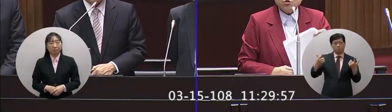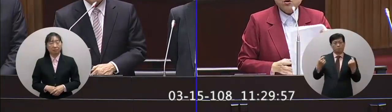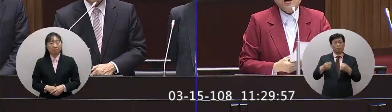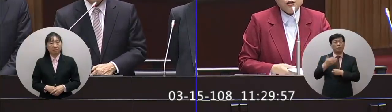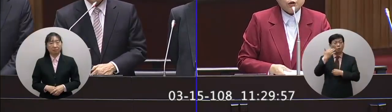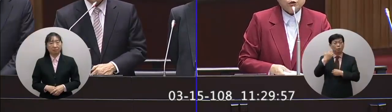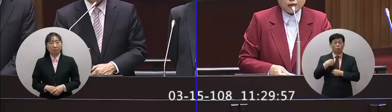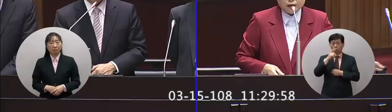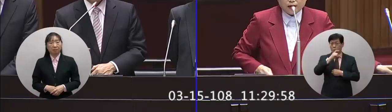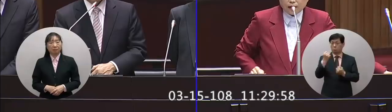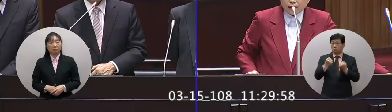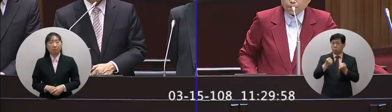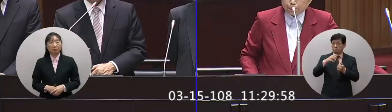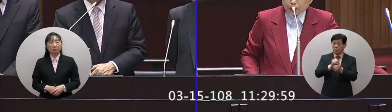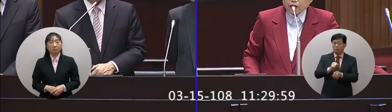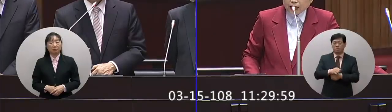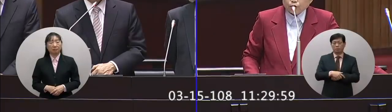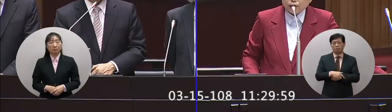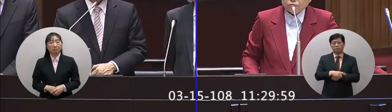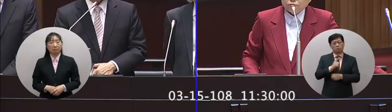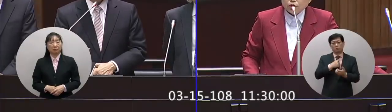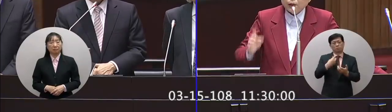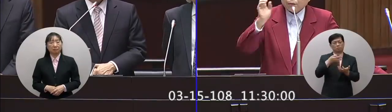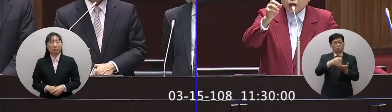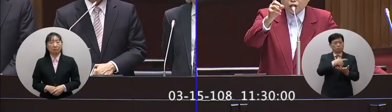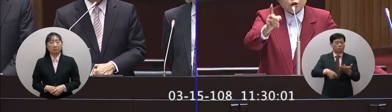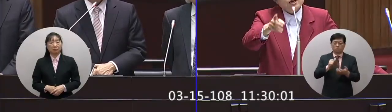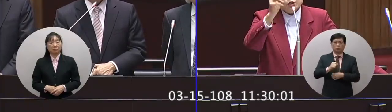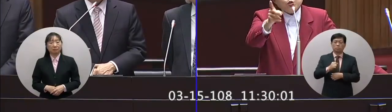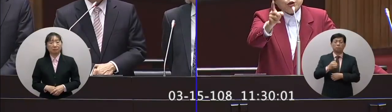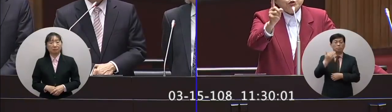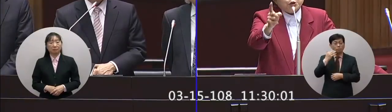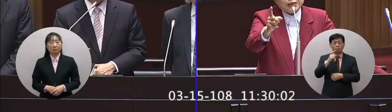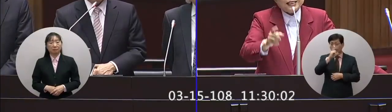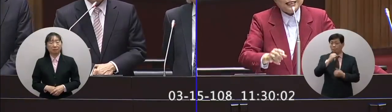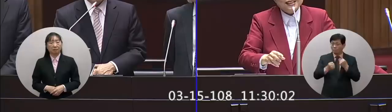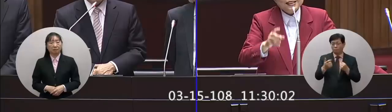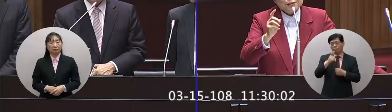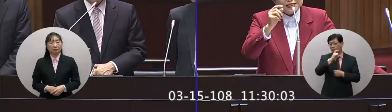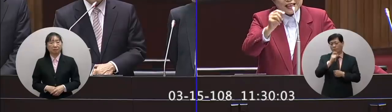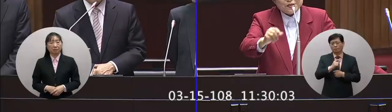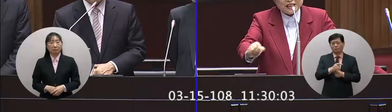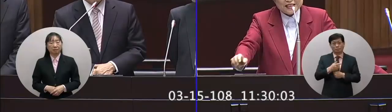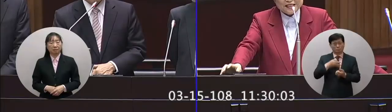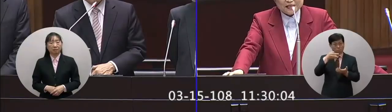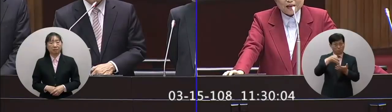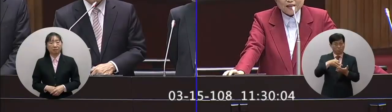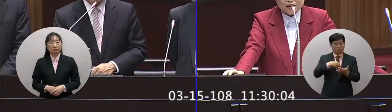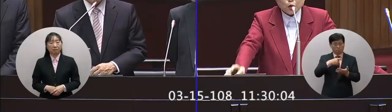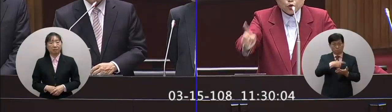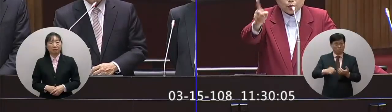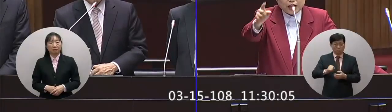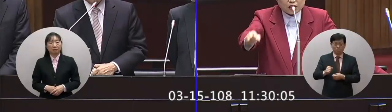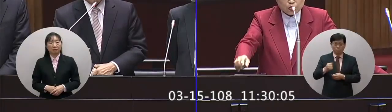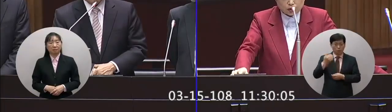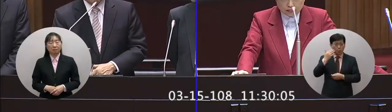明代如果喝酒者不得參選不是喝酒如果有酒駕者不得參選你贊成